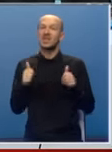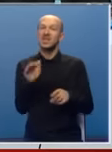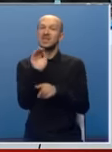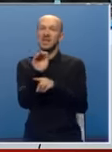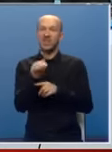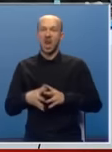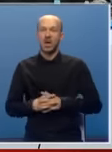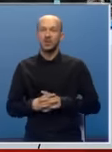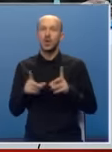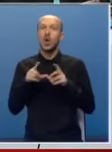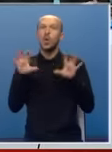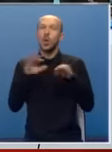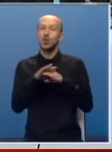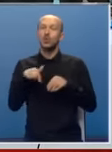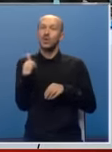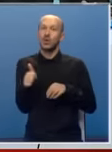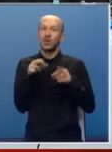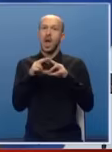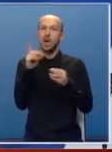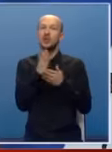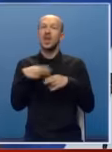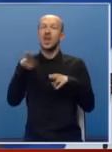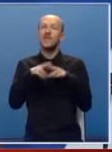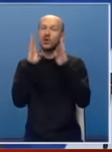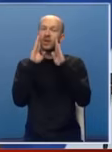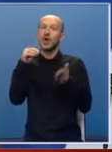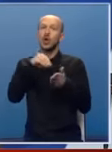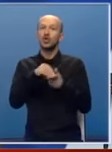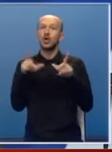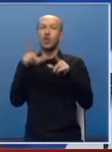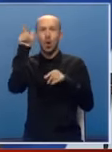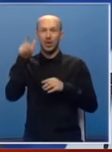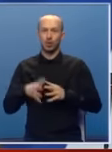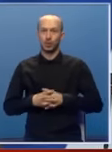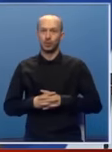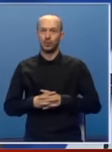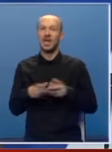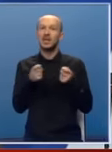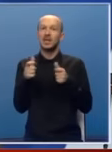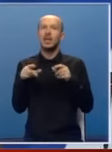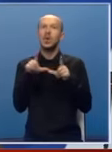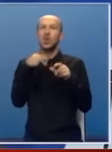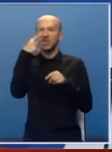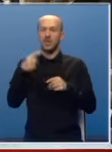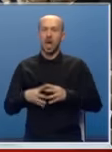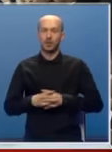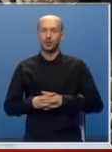najavljena u oktobru ove godine, a bit će najvjerovatnije održana u Beogradu. Detaljnije u izjavama.